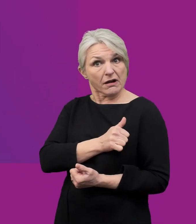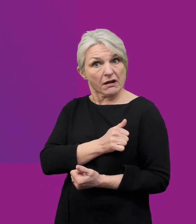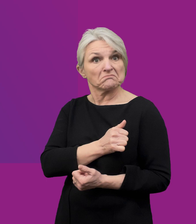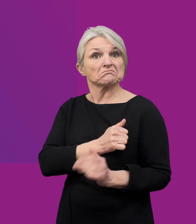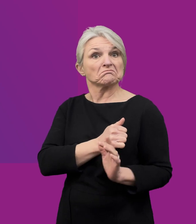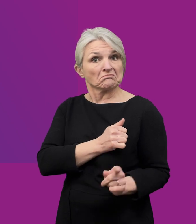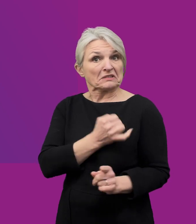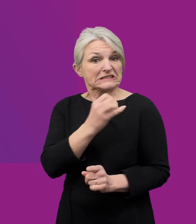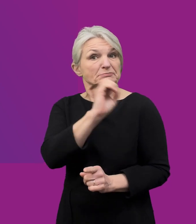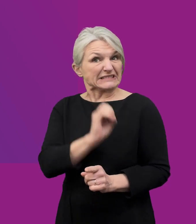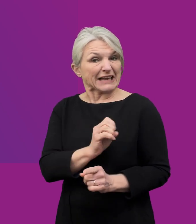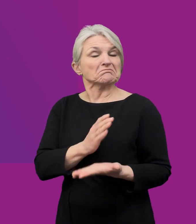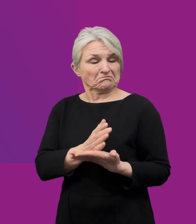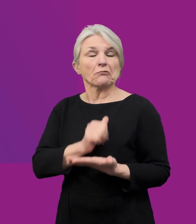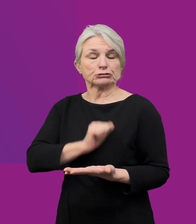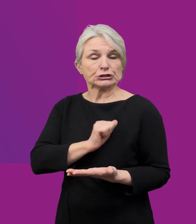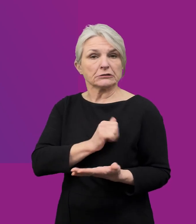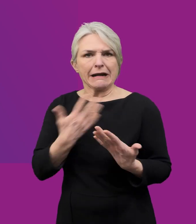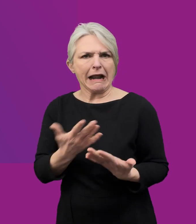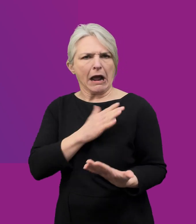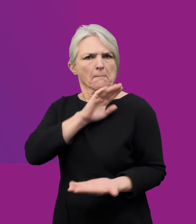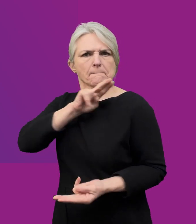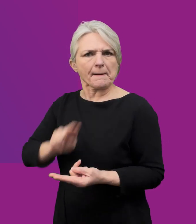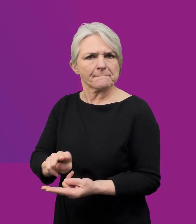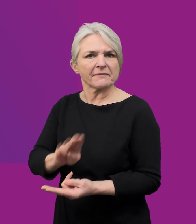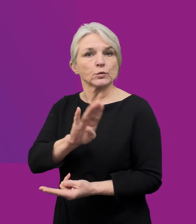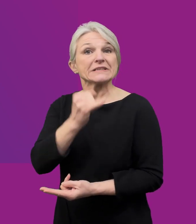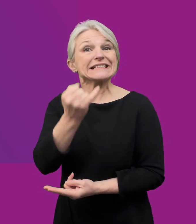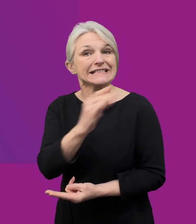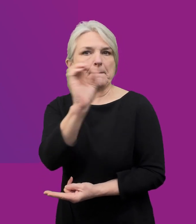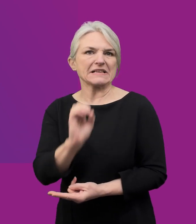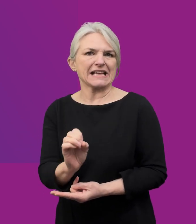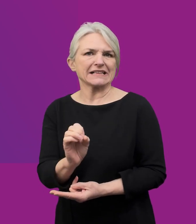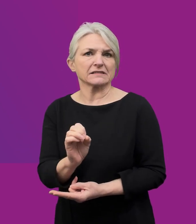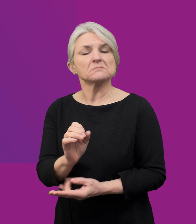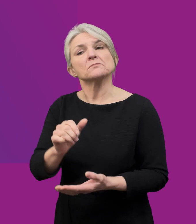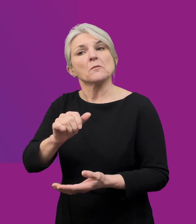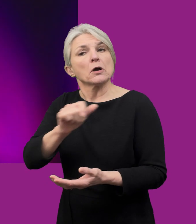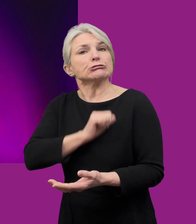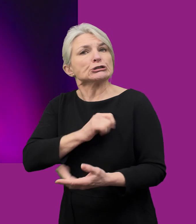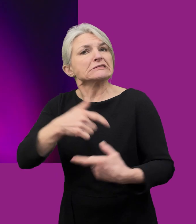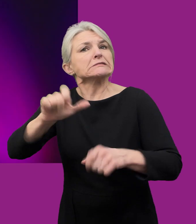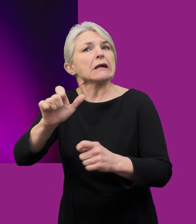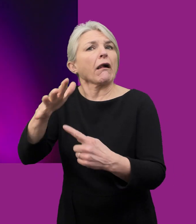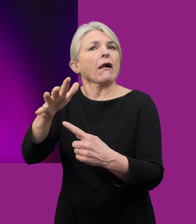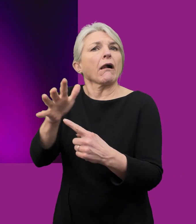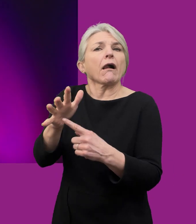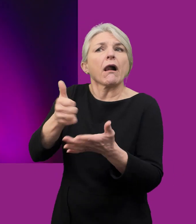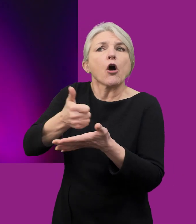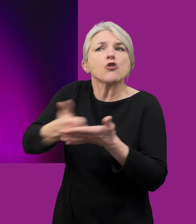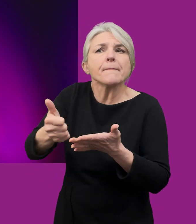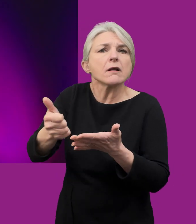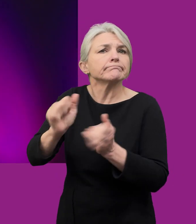bron 60% o'r boblogaeth yn 2011 i ychydig dros 46% yn 2011. Er gweithaf hyn,